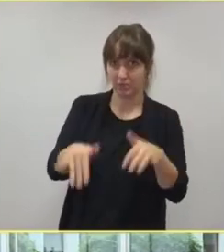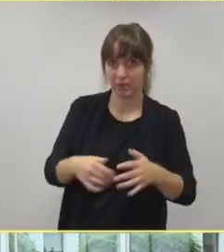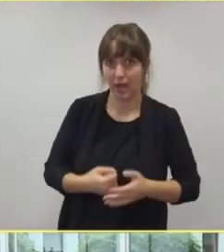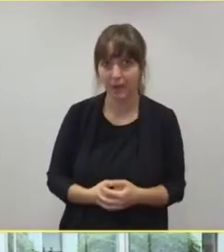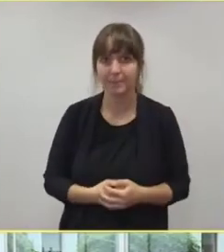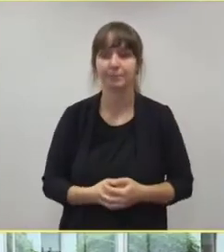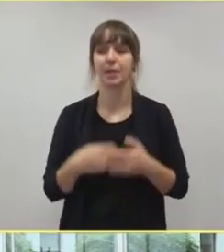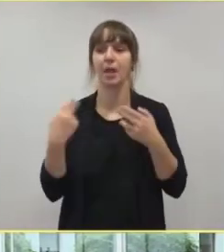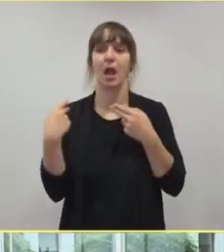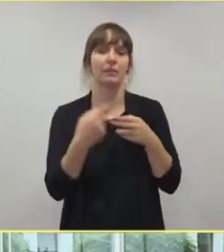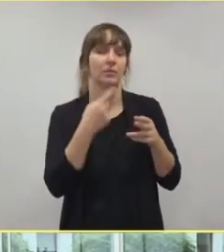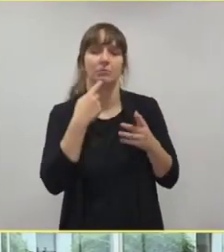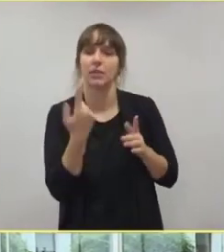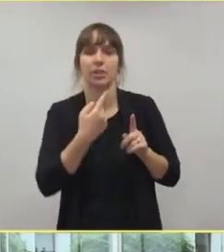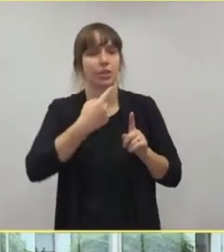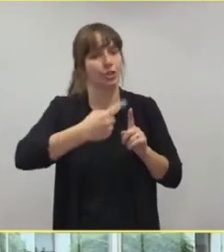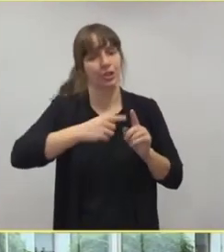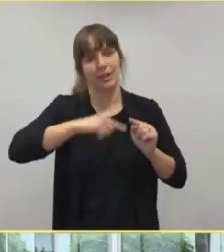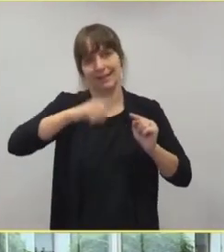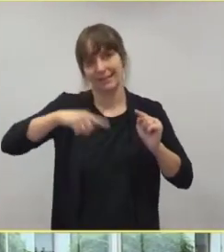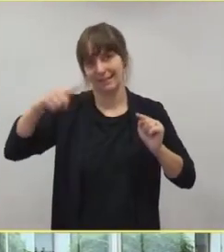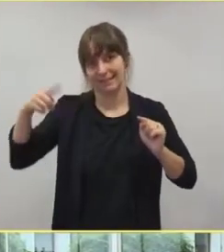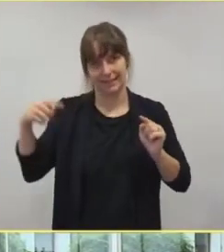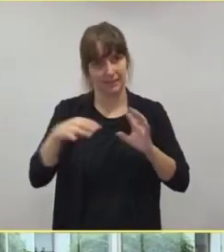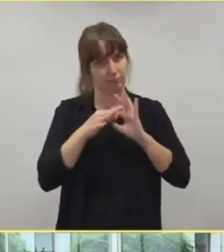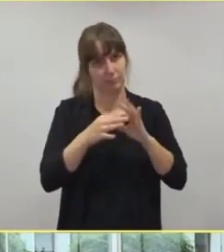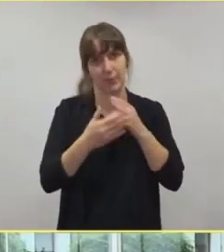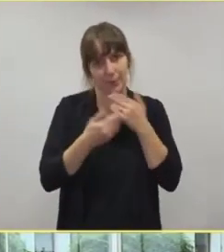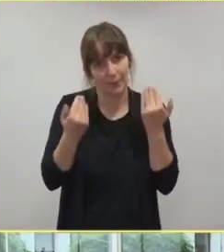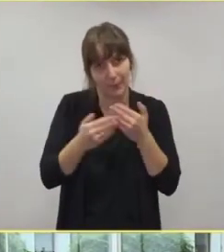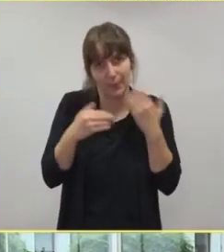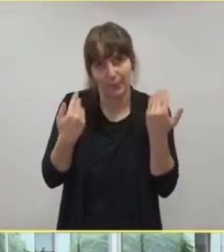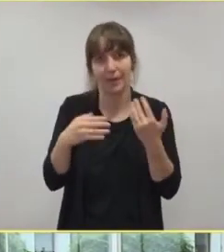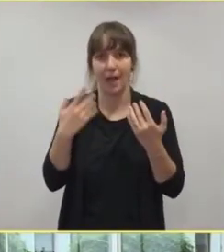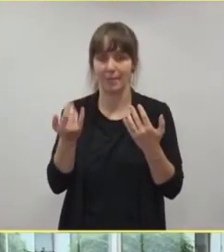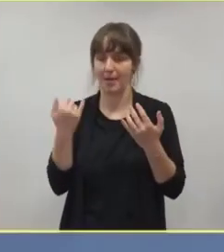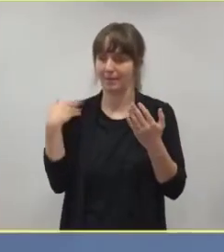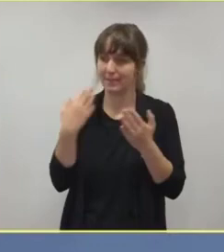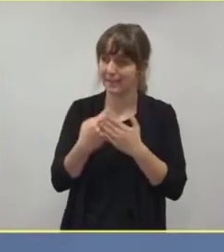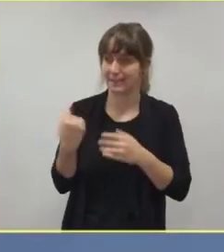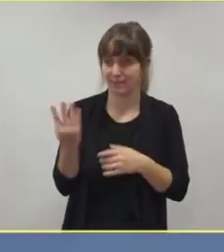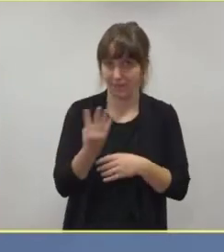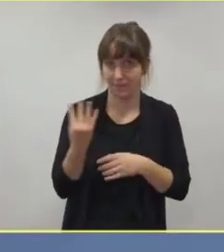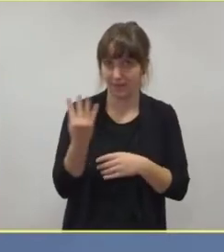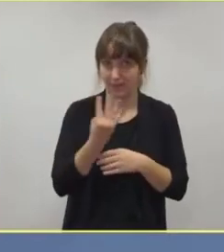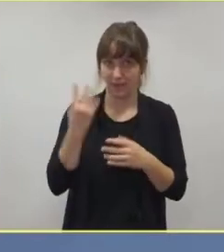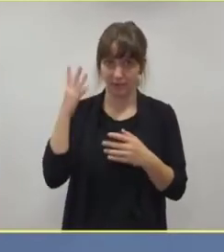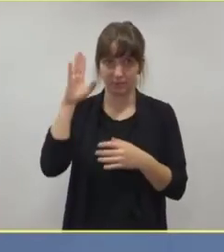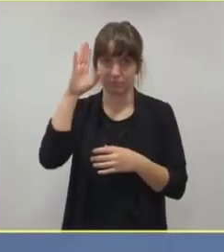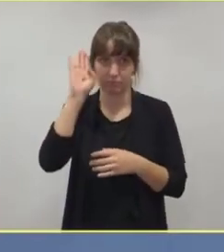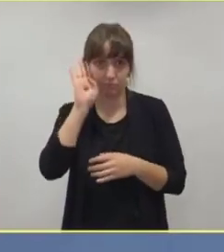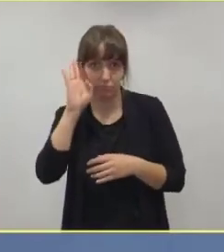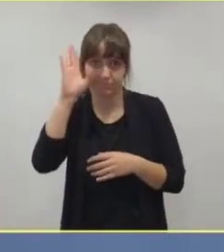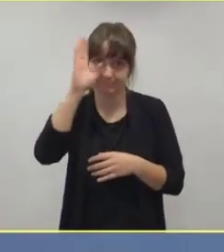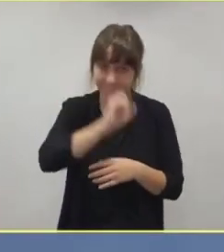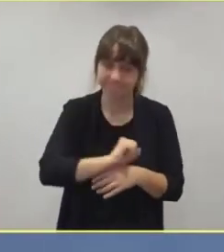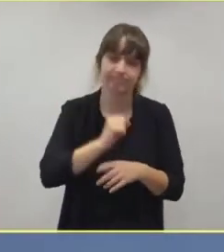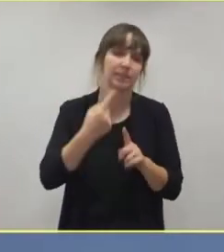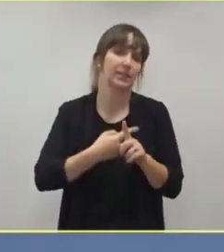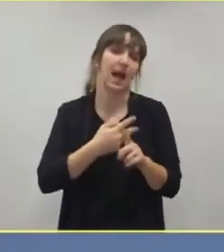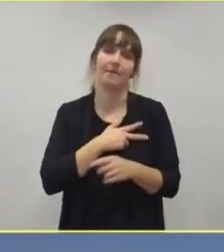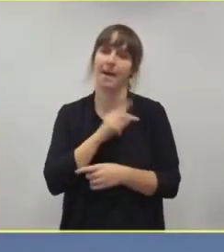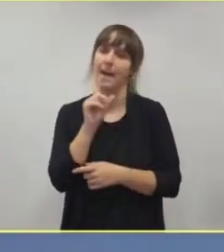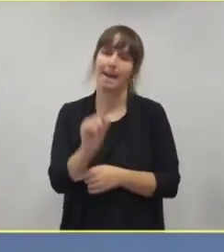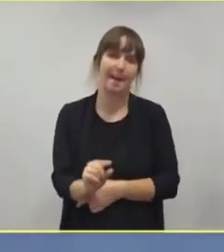Statistik, aber nach allem, was wir hier vorne wissen, ist das eine extrem geringe Zahl. sind bislang eine,